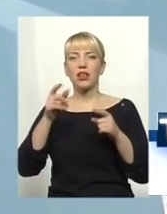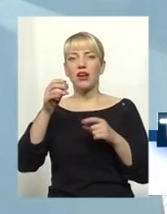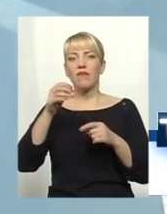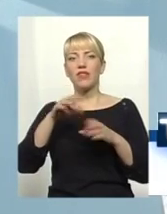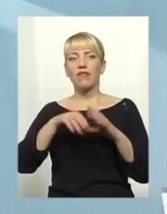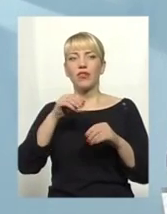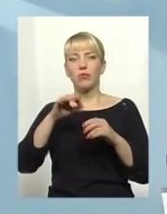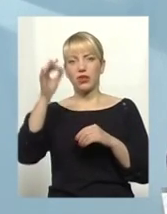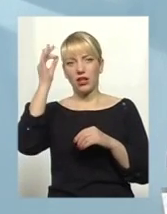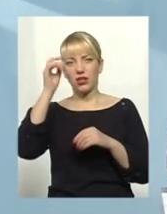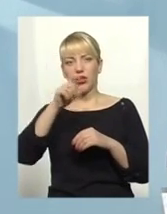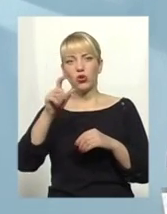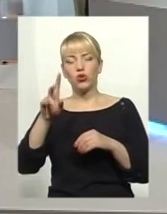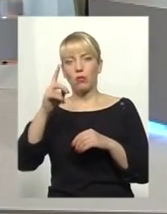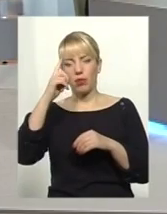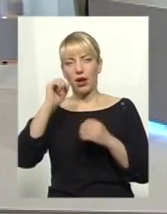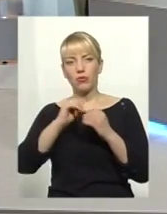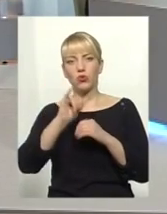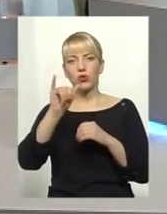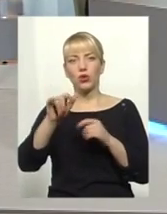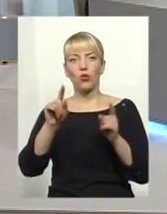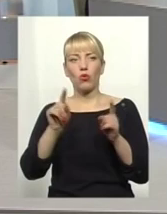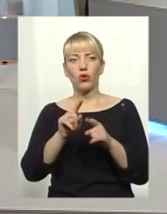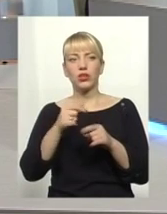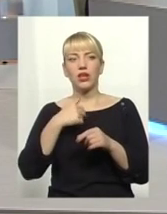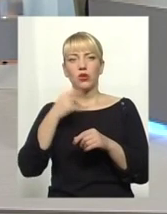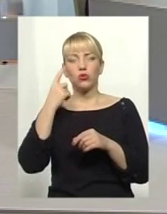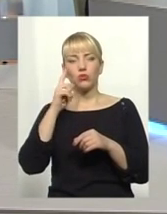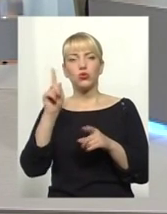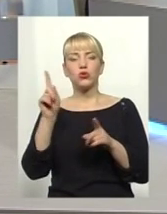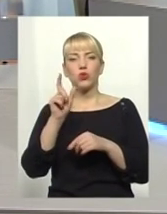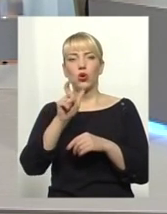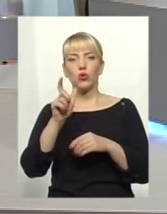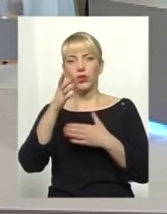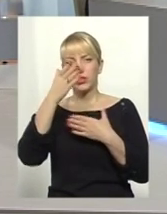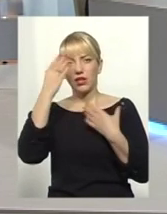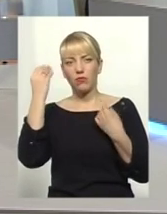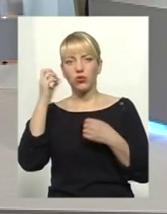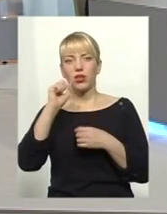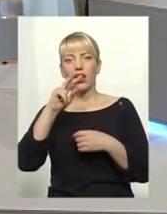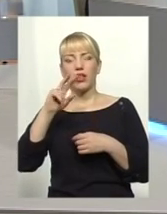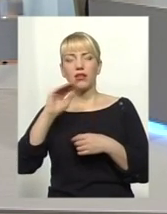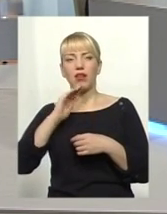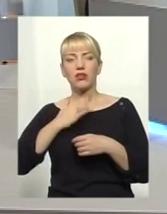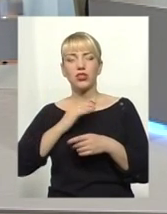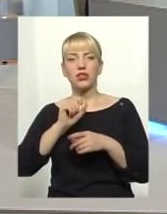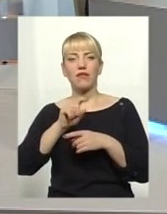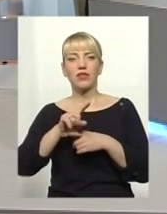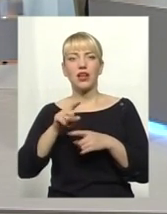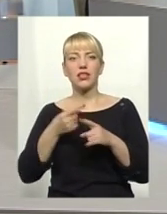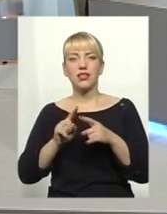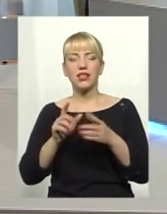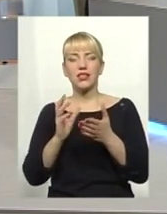людям, що в них пам'ять коротка, тому що я щось думаю, що люди почнуть забувати. Але наше завдання, як громадських активістів, саме це